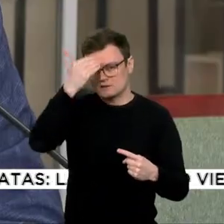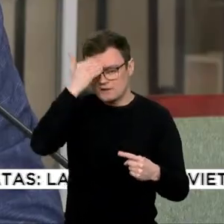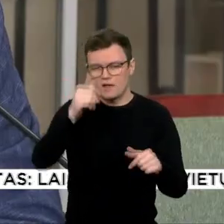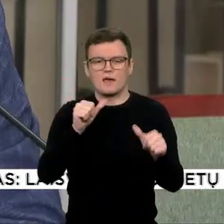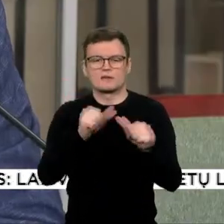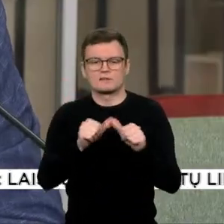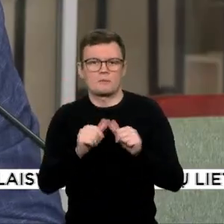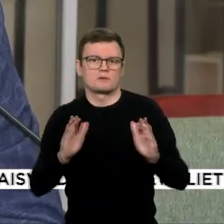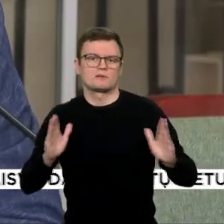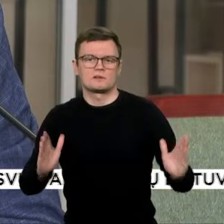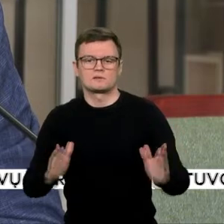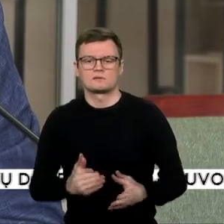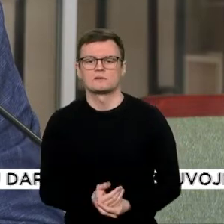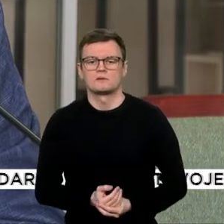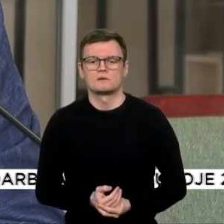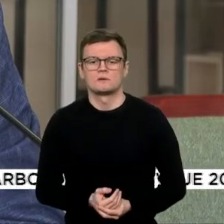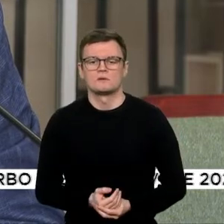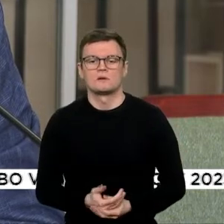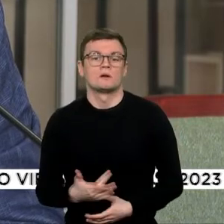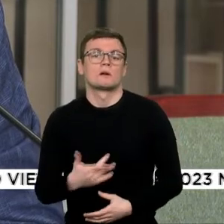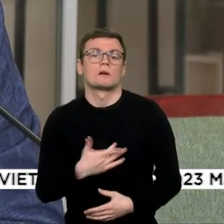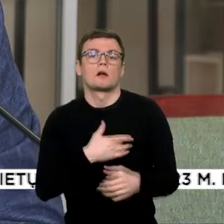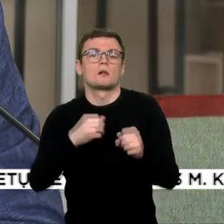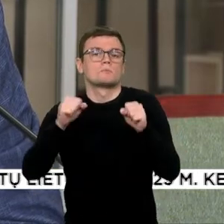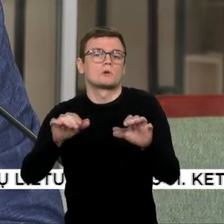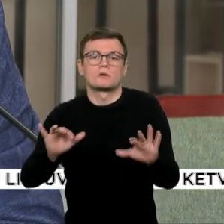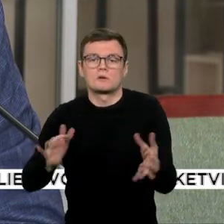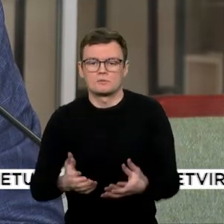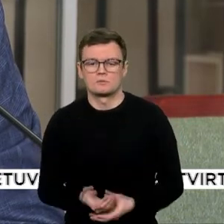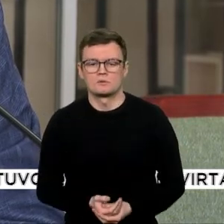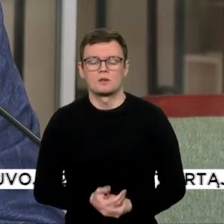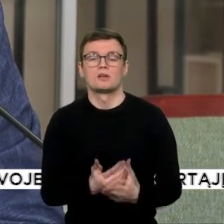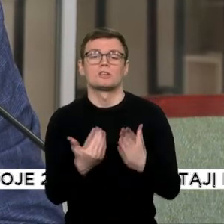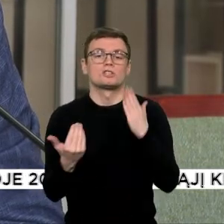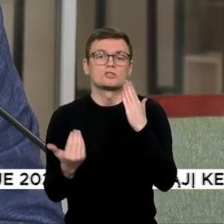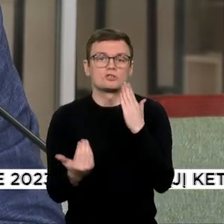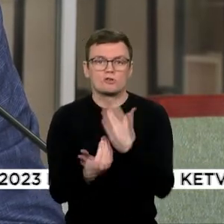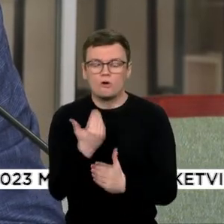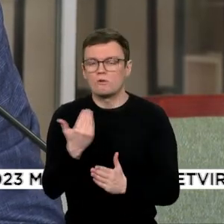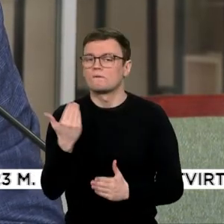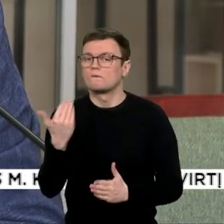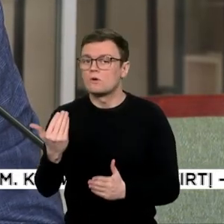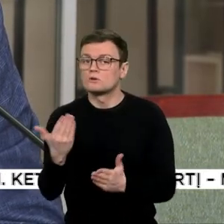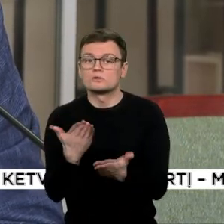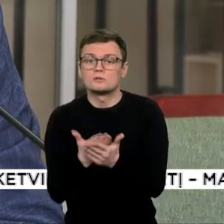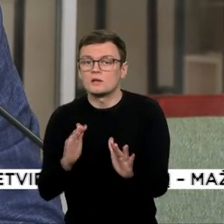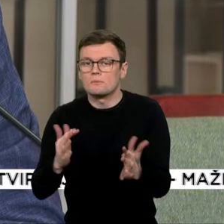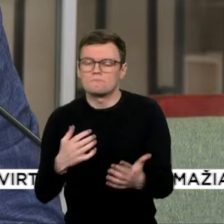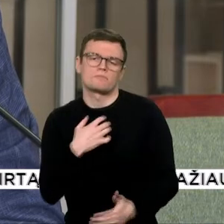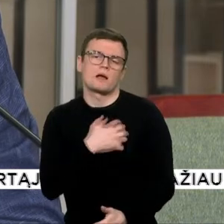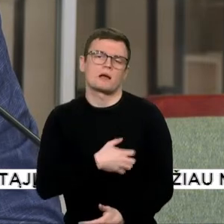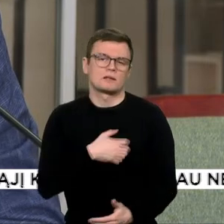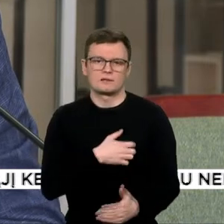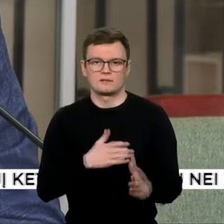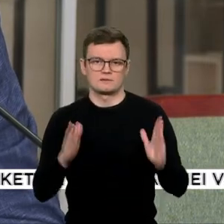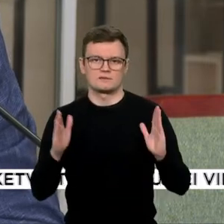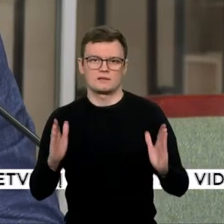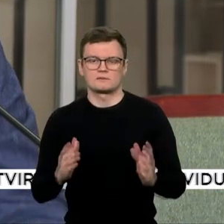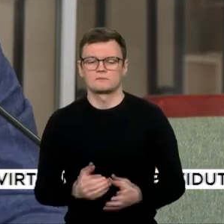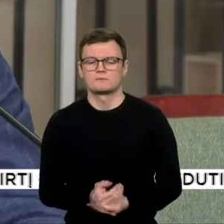Galbūt, kaip variantas galėtų būti, jog perlaikimas būtų organizuojamas pagrindinės sesijos metu ir